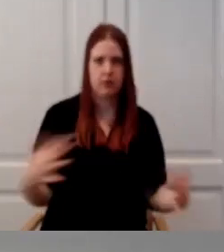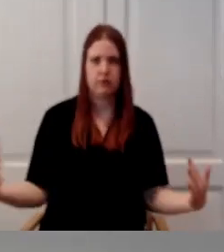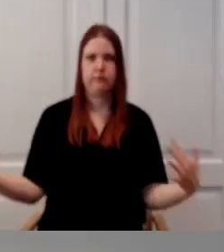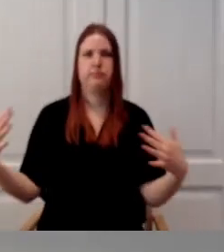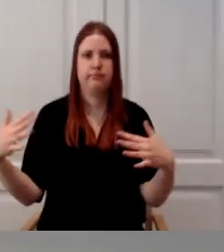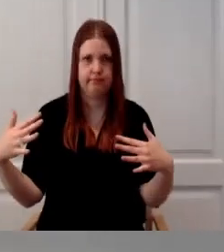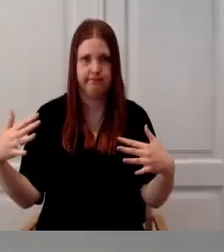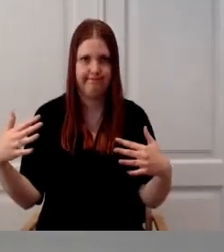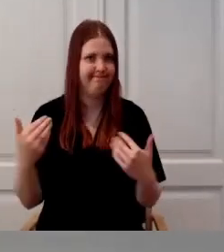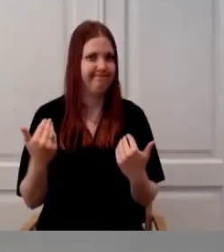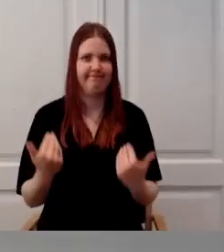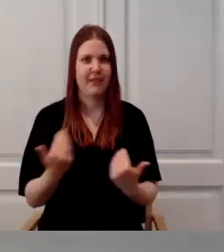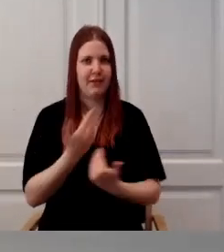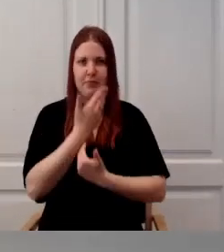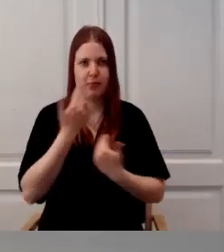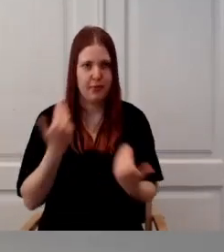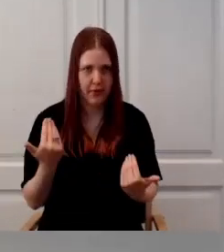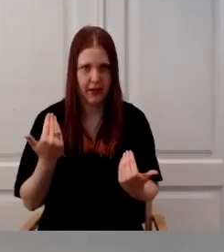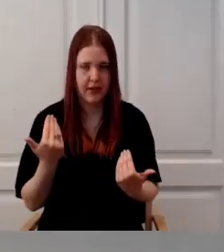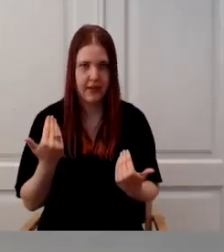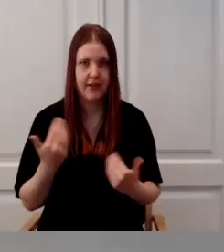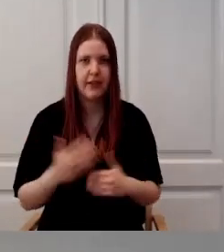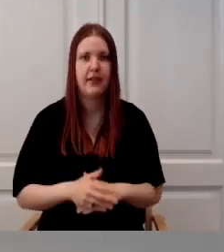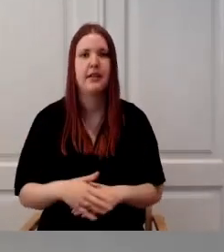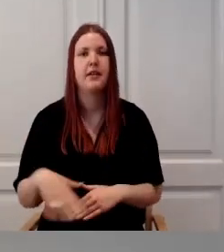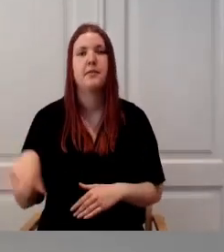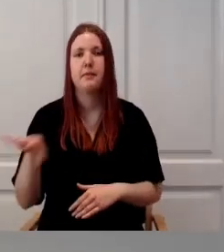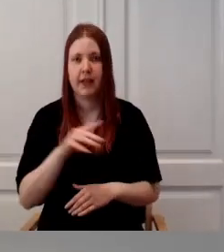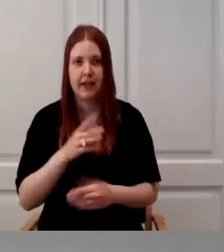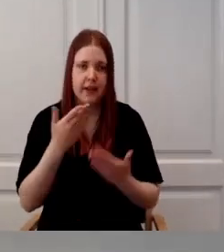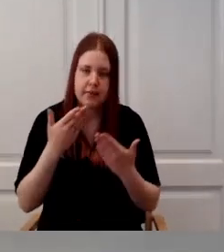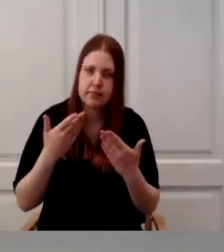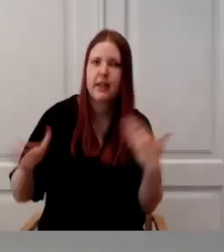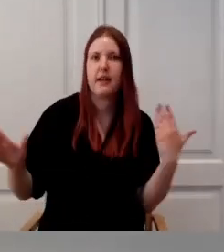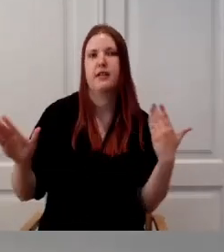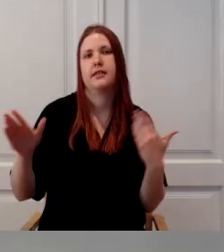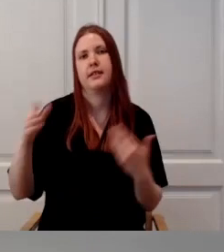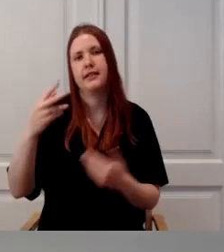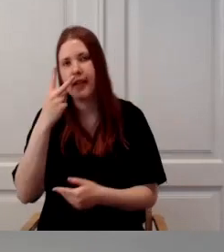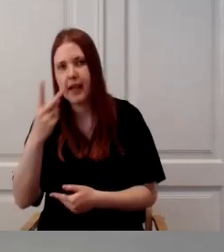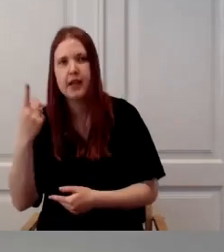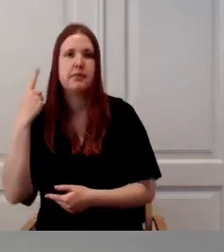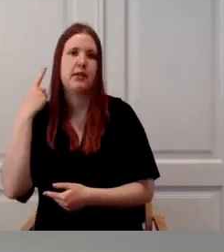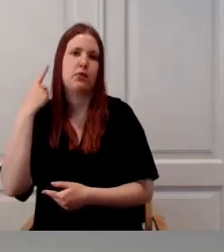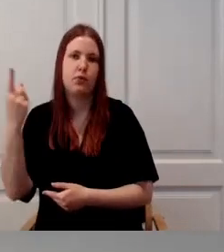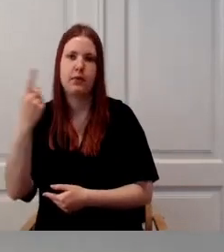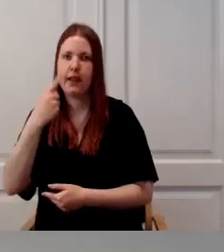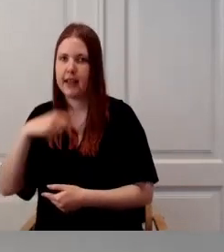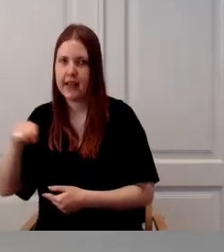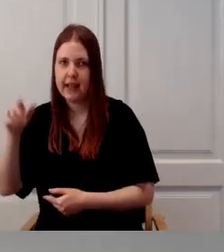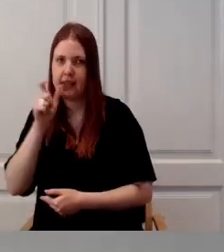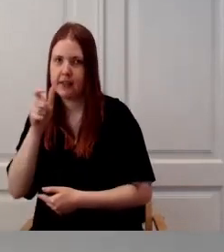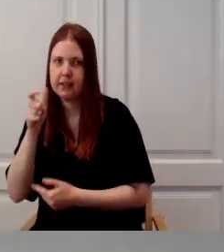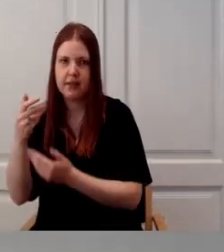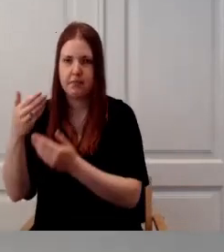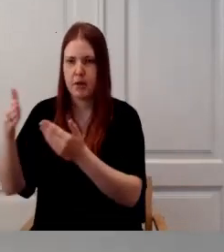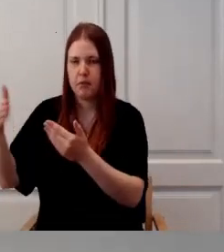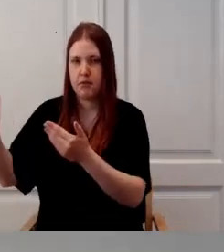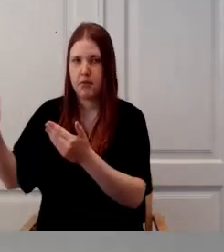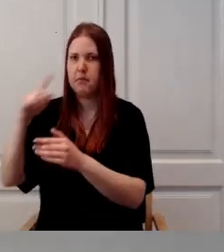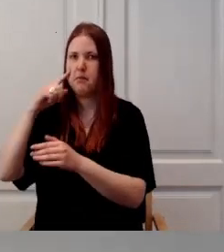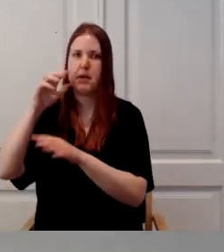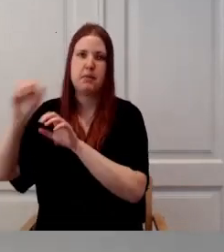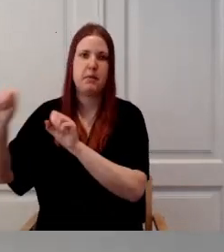Ja meie vajadus tuvastad eraldi nägemine, kuulmine, keel, kõne ja siin me oleme leppinud siis niimoodi kokku, et esiordne